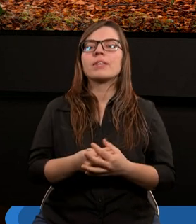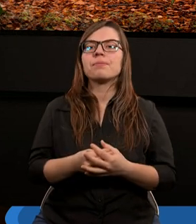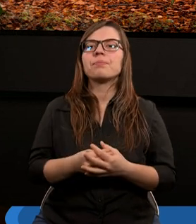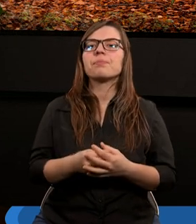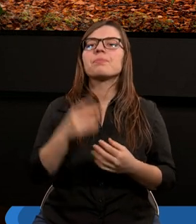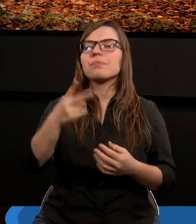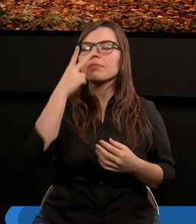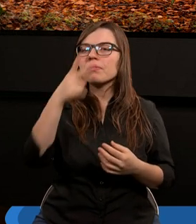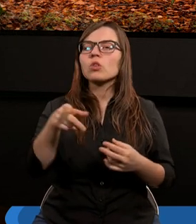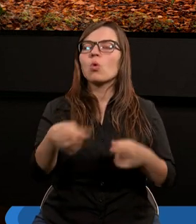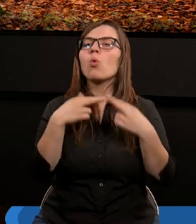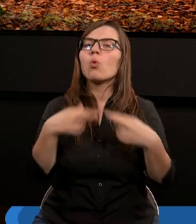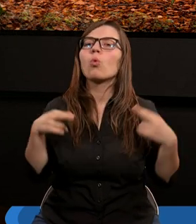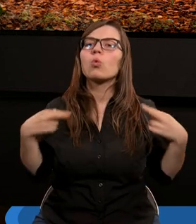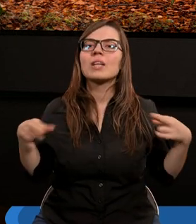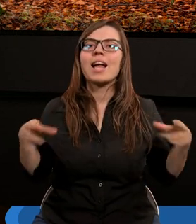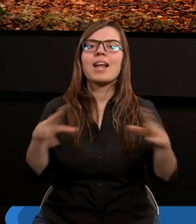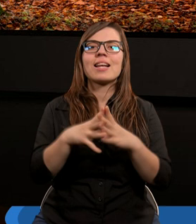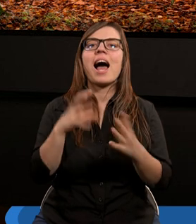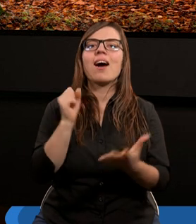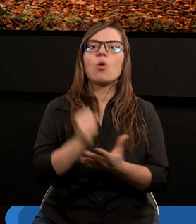widzimy tutaj różne zakony.